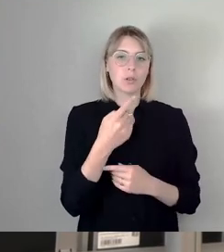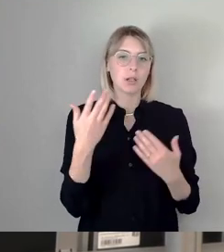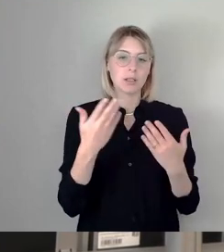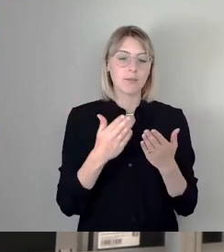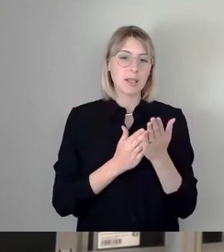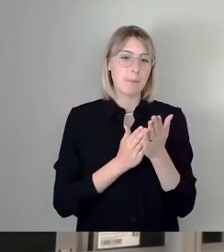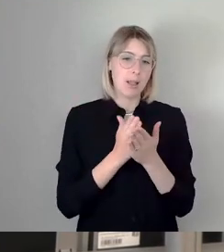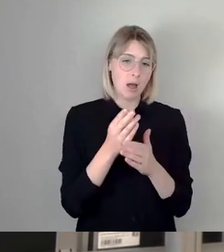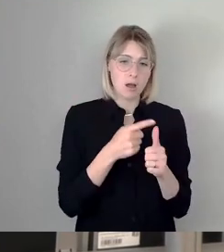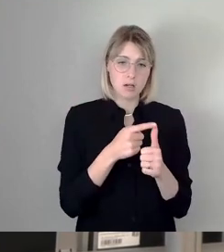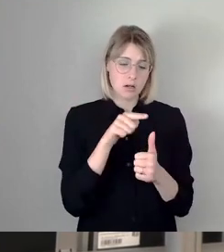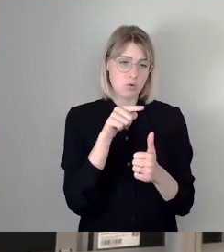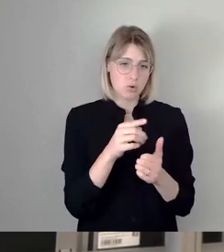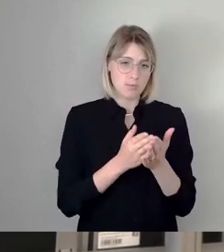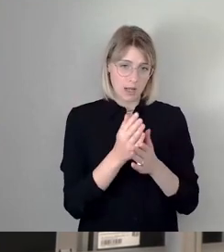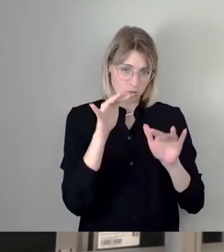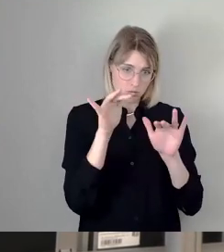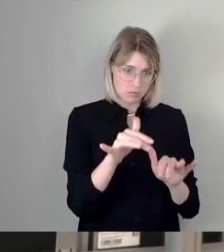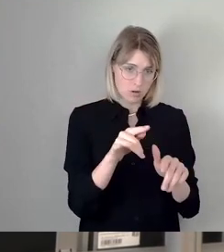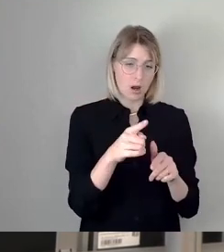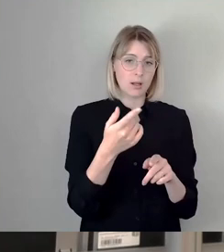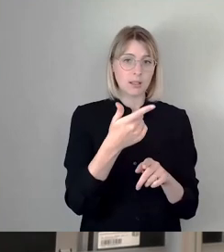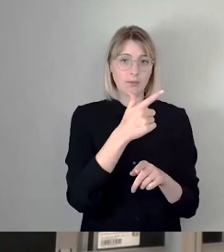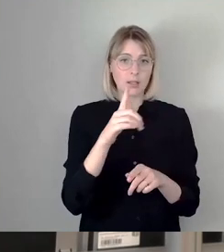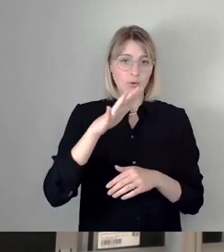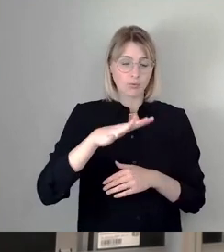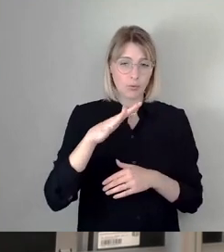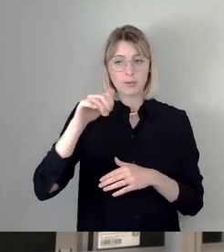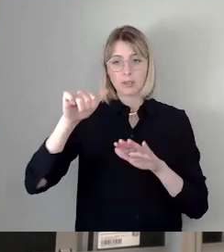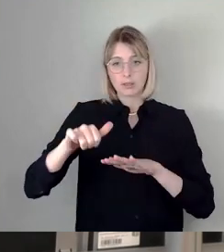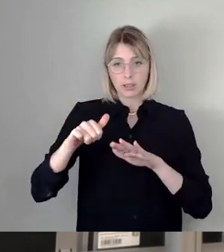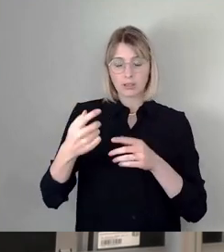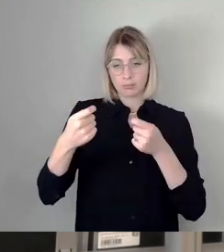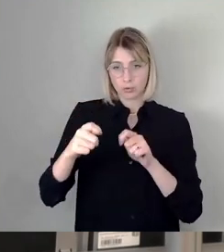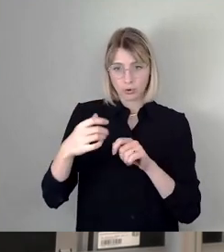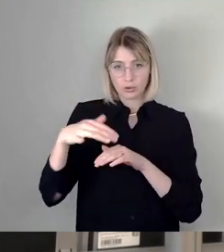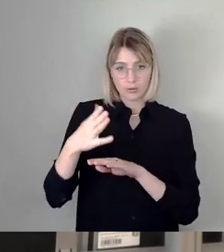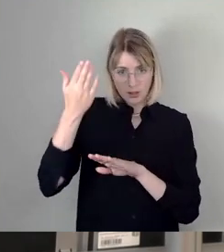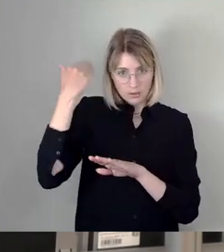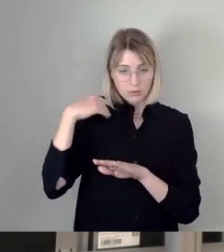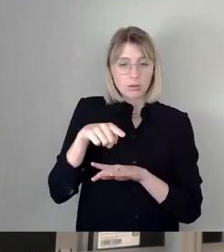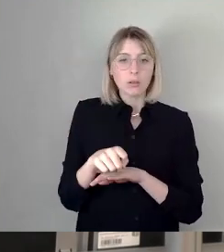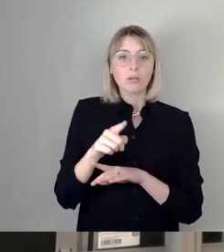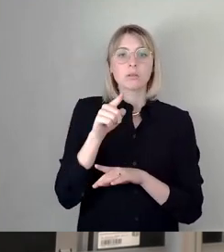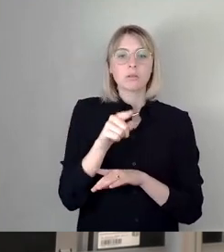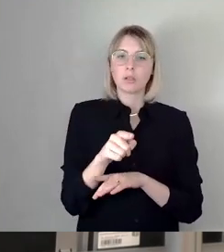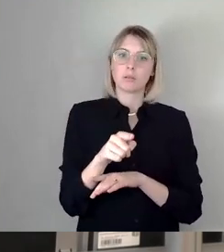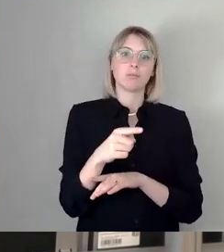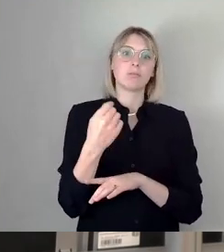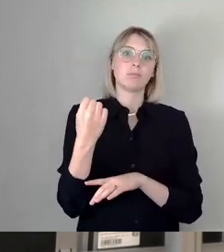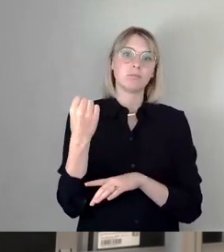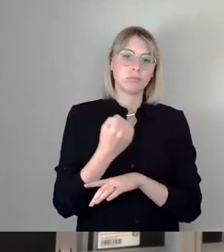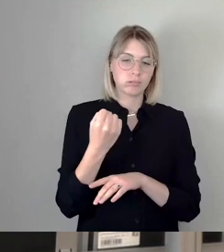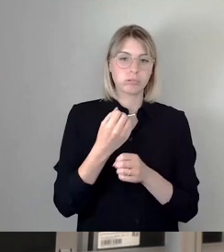vorliegen und die 2015, 2016 beschlossen wurden, sind unfassbar breit.